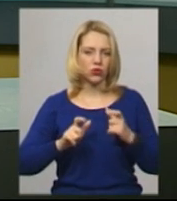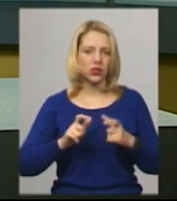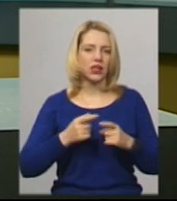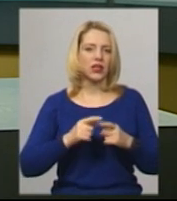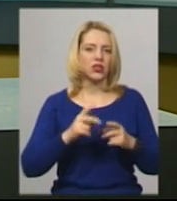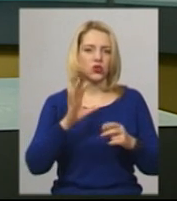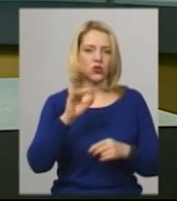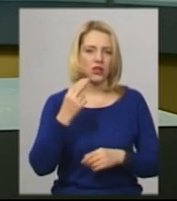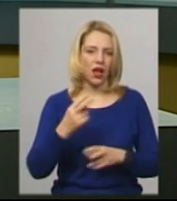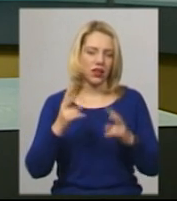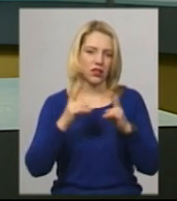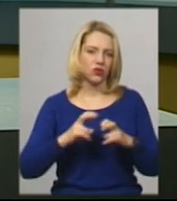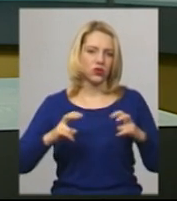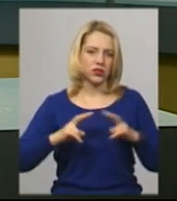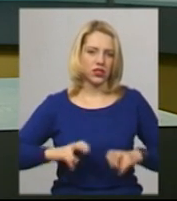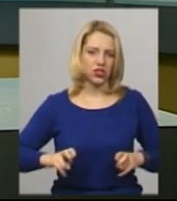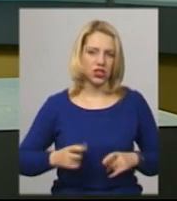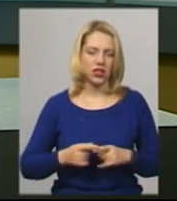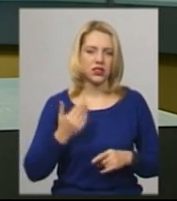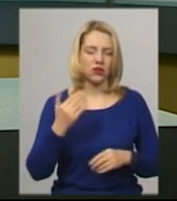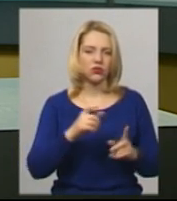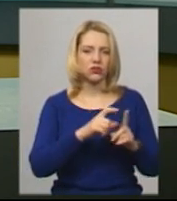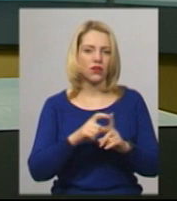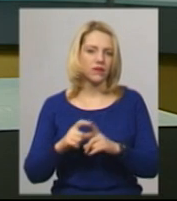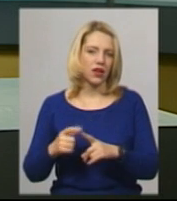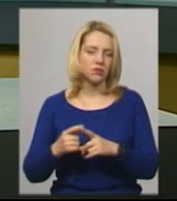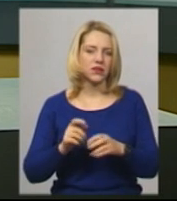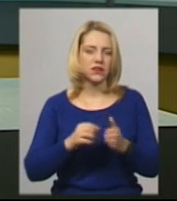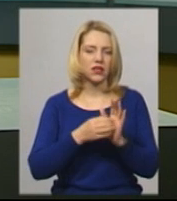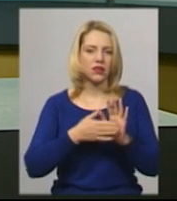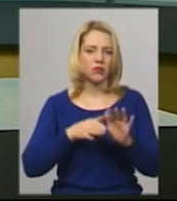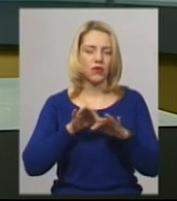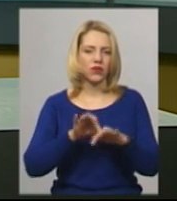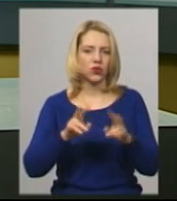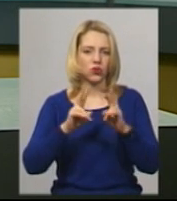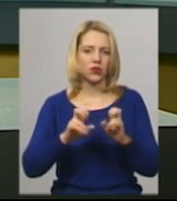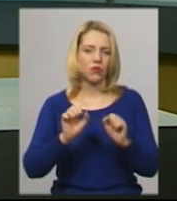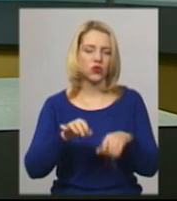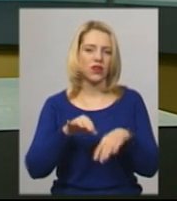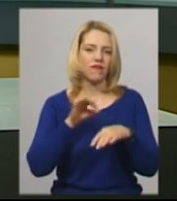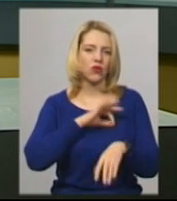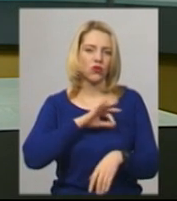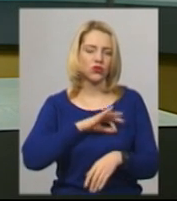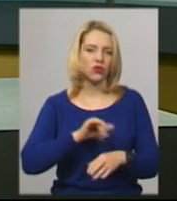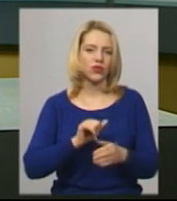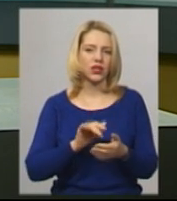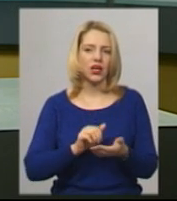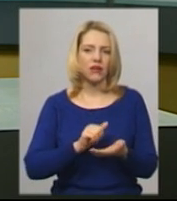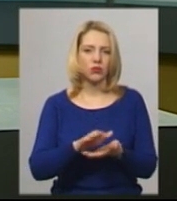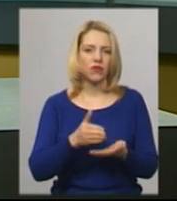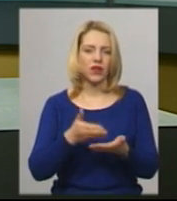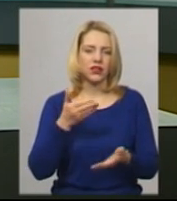досліджень Володимир Серіого. За його словами, дані проведеного дослідження можна використовувати та відмовлятися від